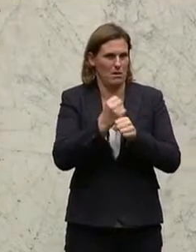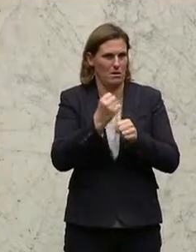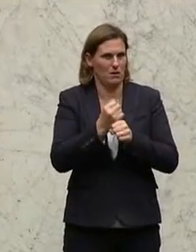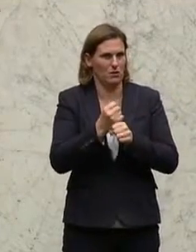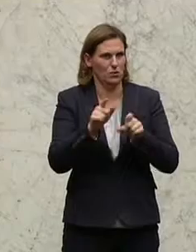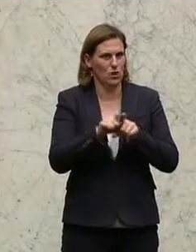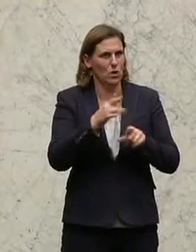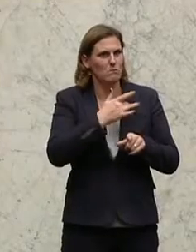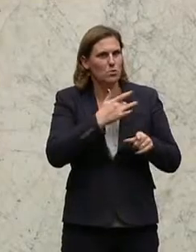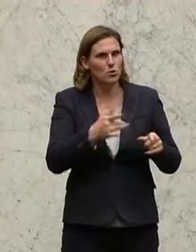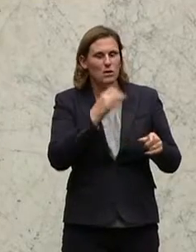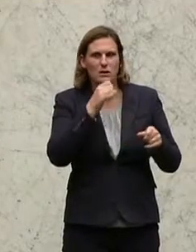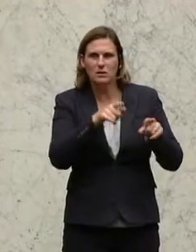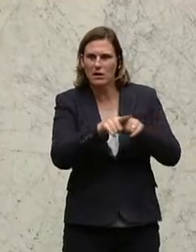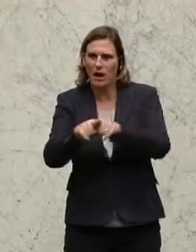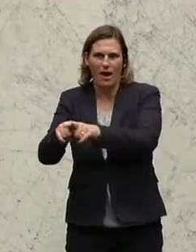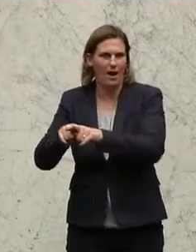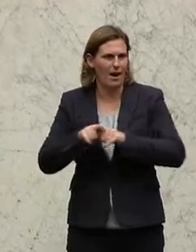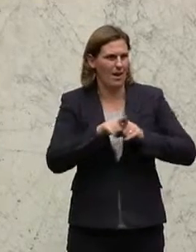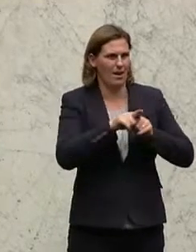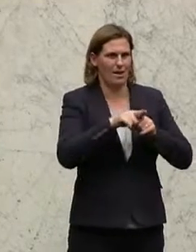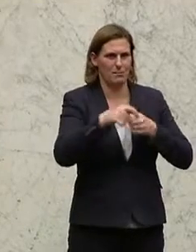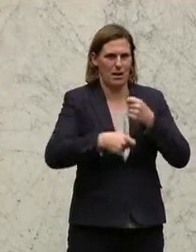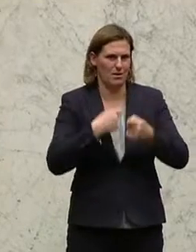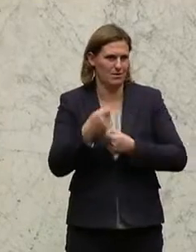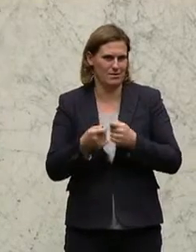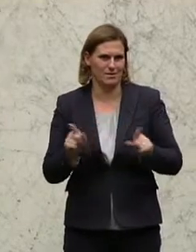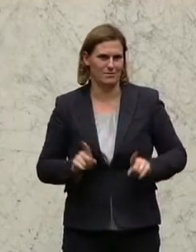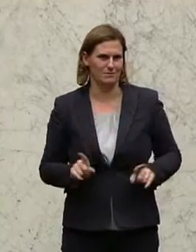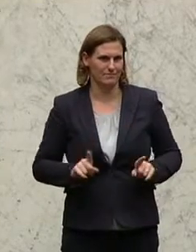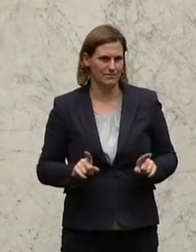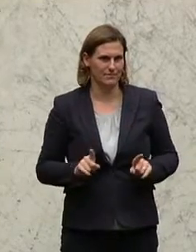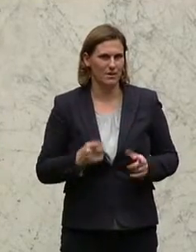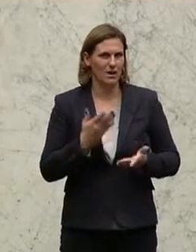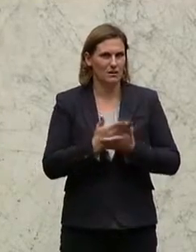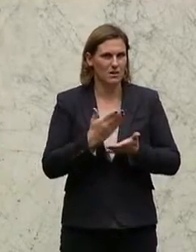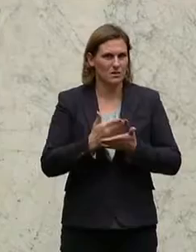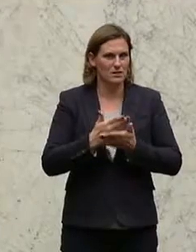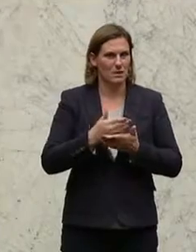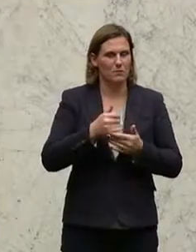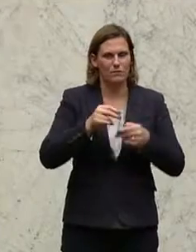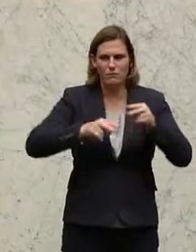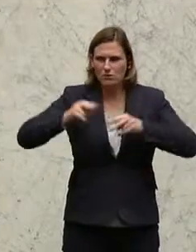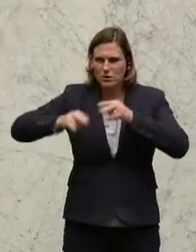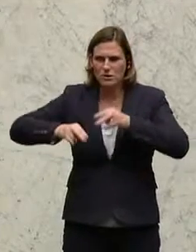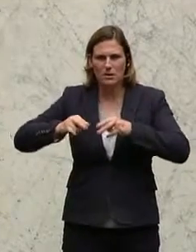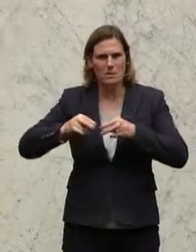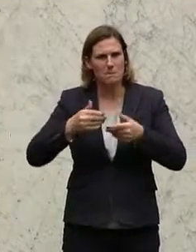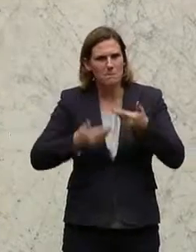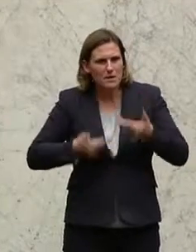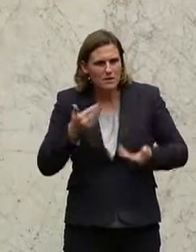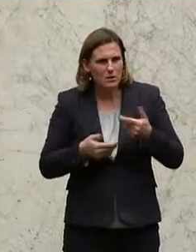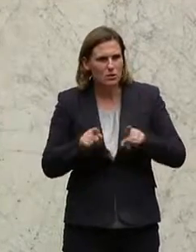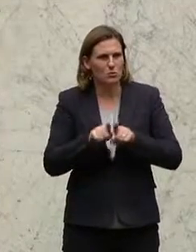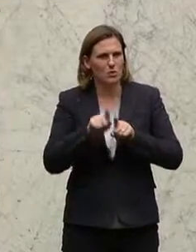Bürgerinnen und Bürger vor Ort. Und da haben wir auch von Bundeswegen in jedem einzelnen Ministerium, wo die entsprechenden Gesetze